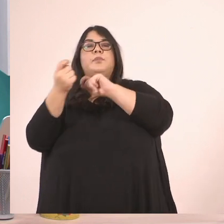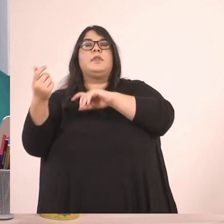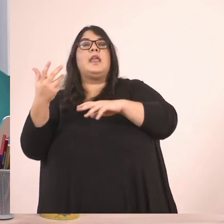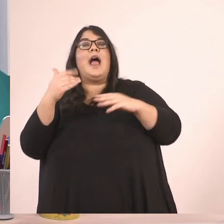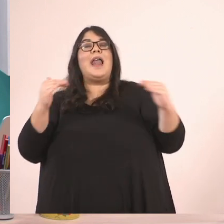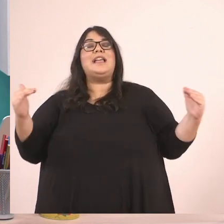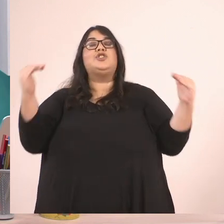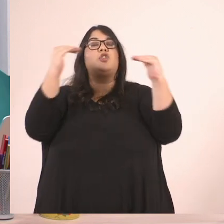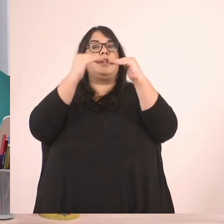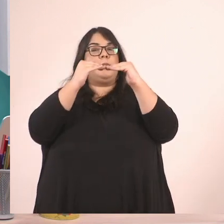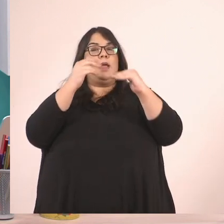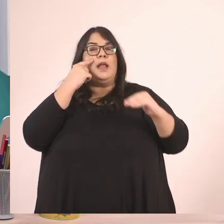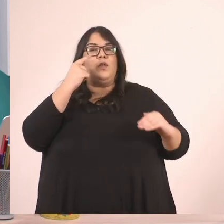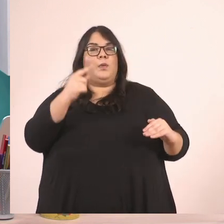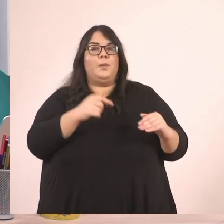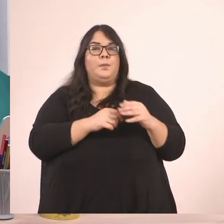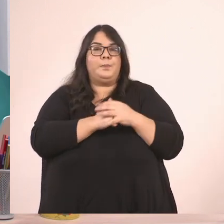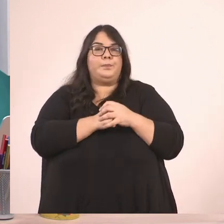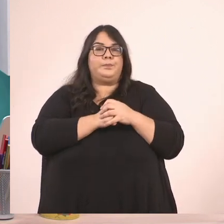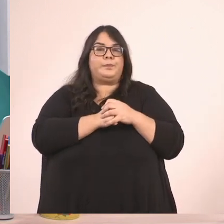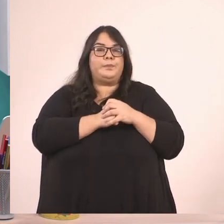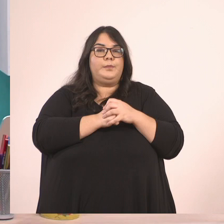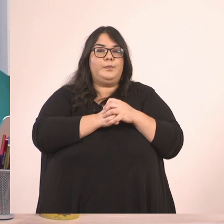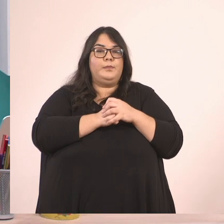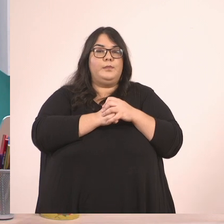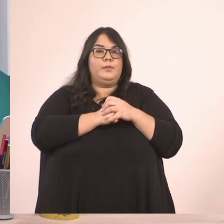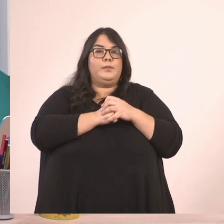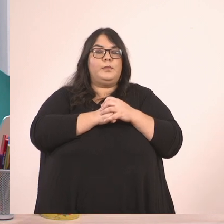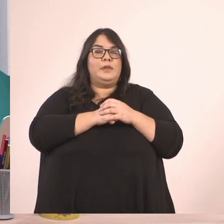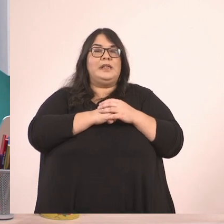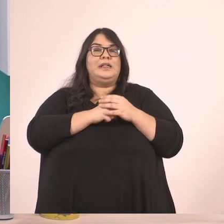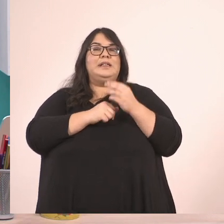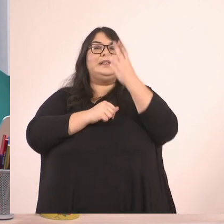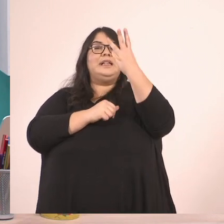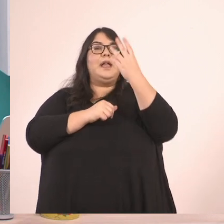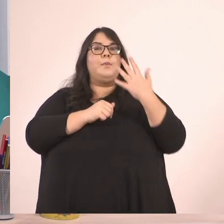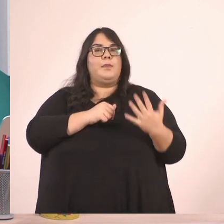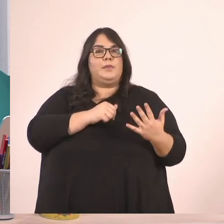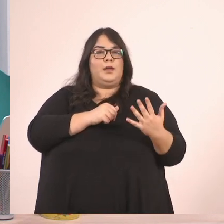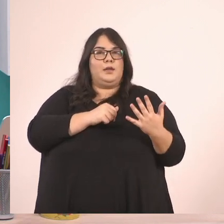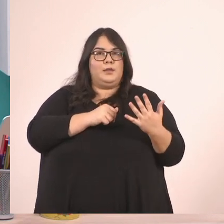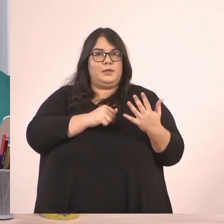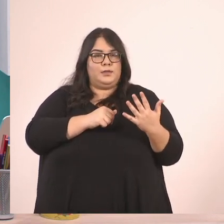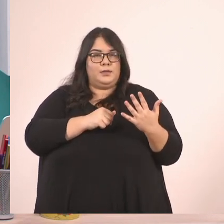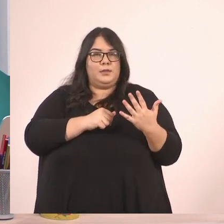διαρρήση. Ας πάρουμε το κλάσμα 3 πέμπτα.